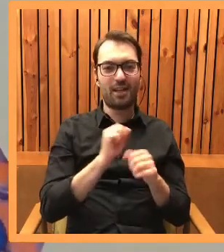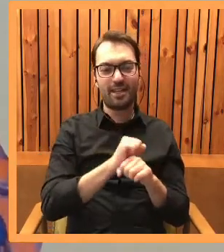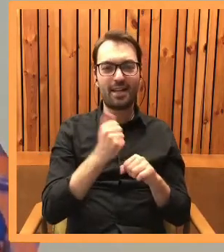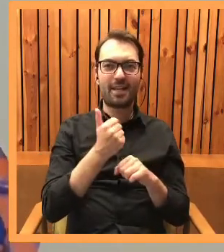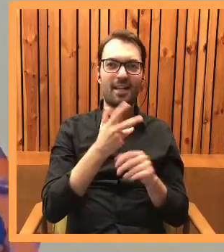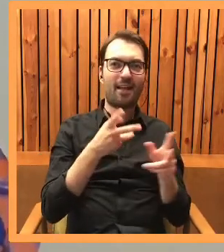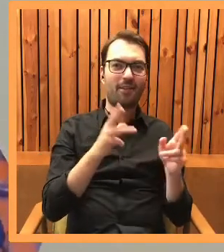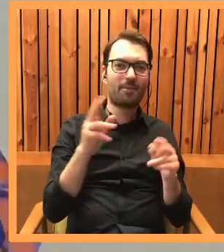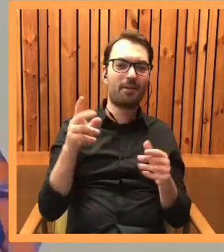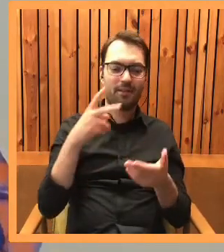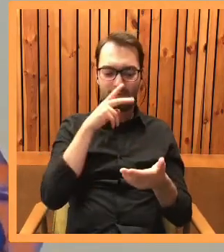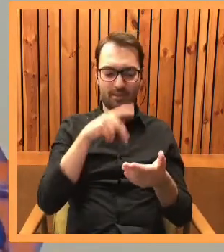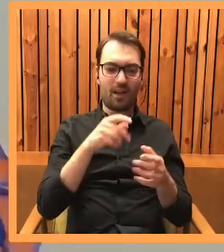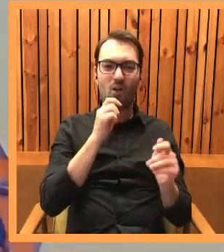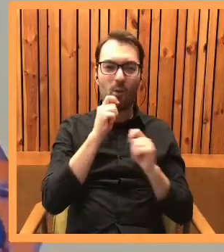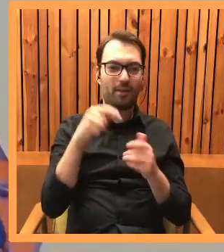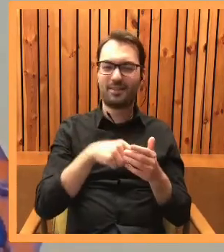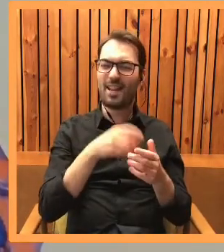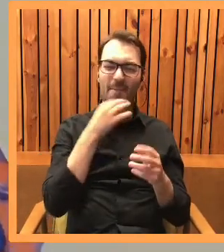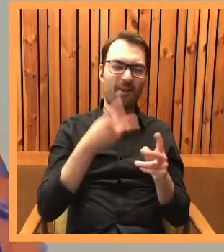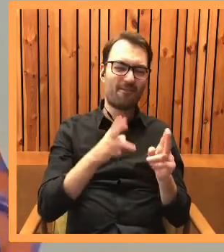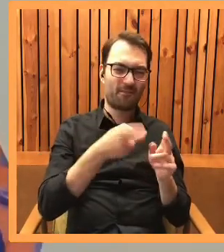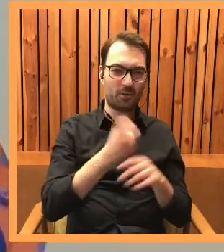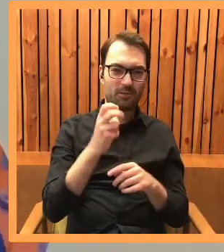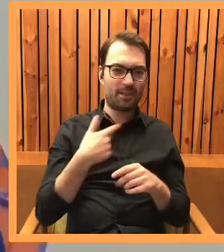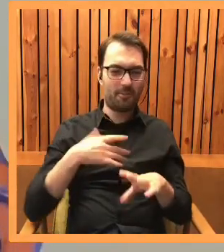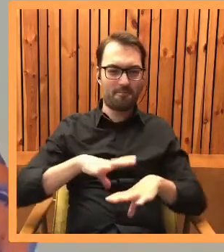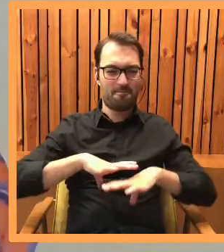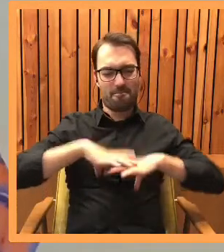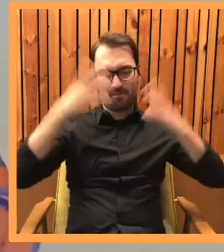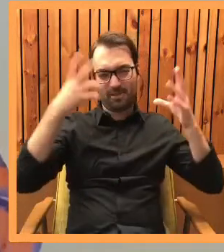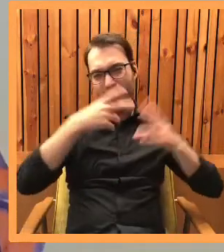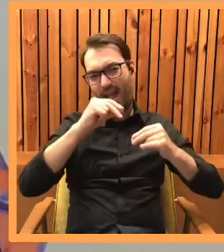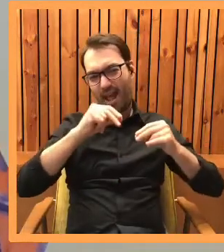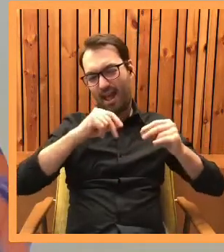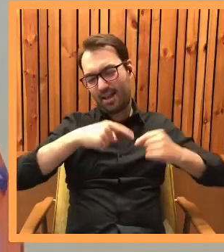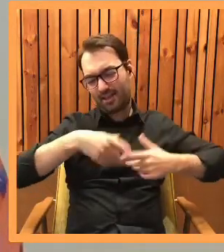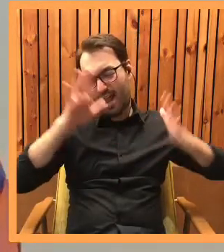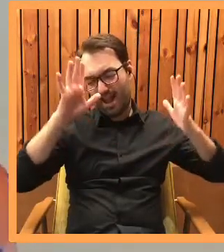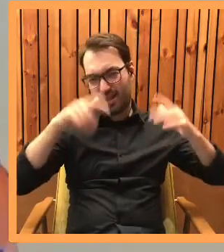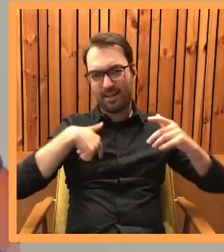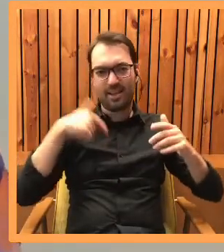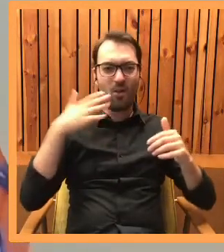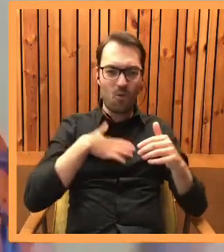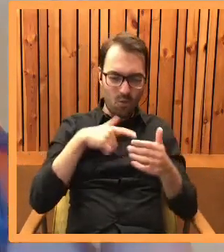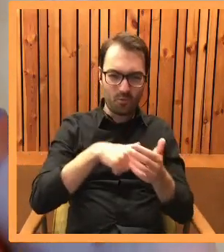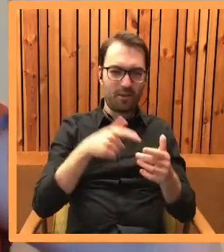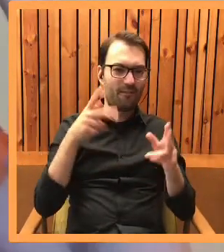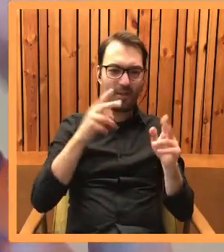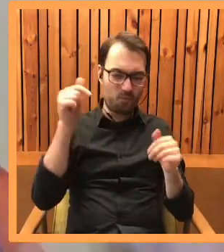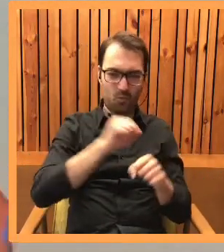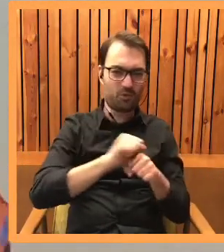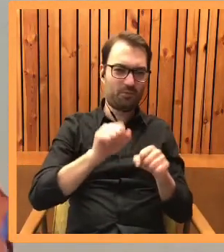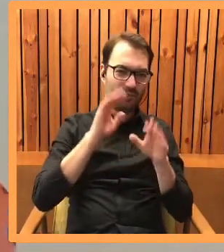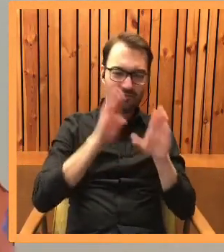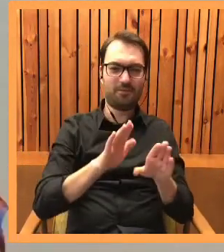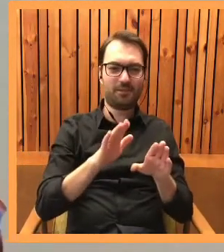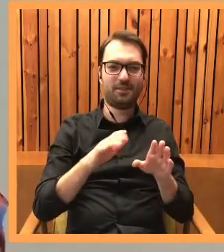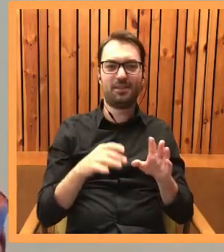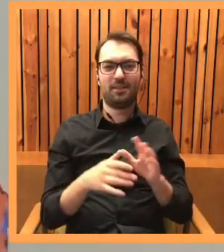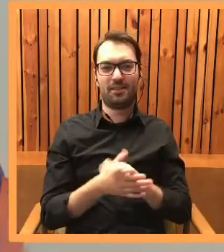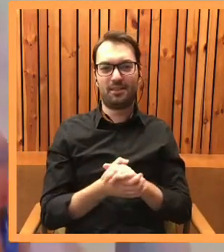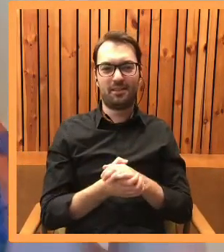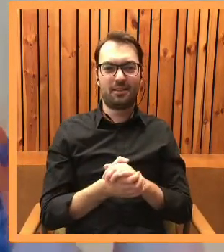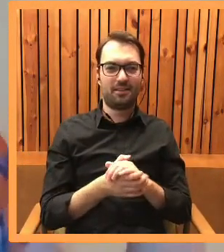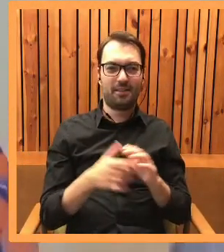przeczytałam, że to może wyciąć. Najpierw był taki bunt, że nie, nie ma mowy, ja lubię ten fragment. ogóle tutaj jakieś,